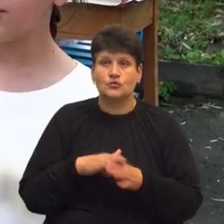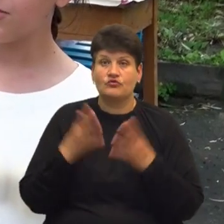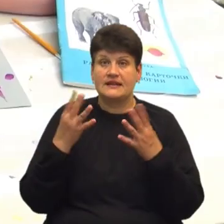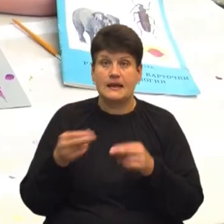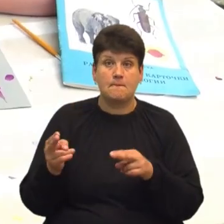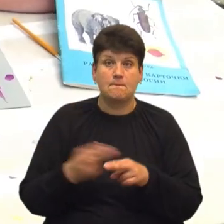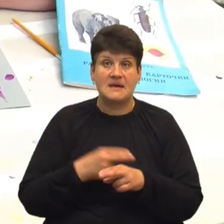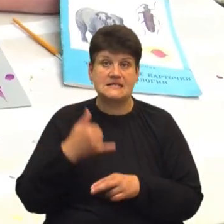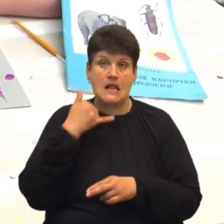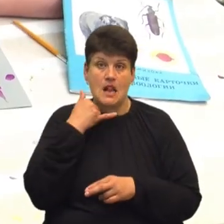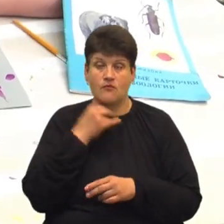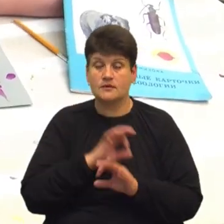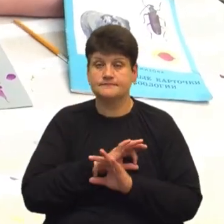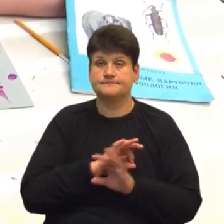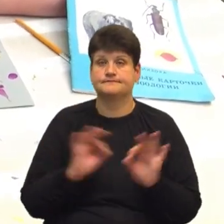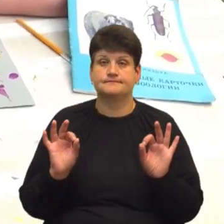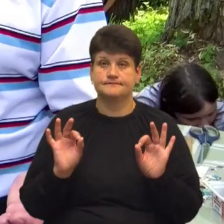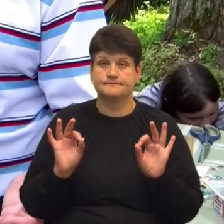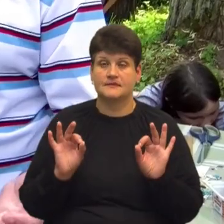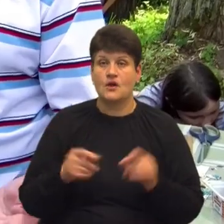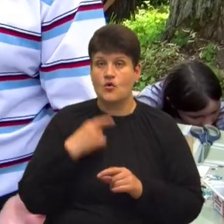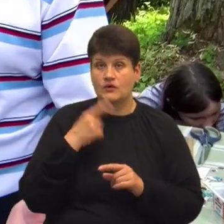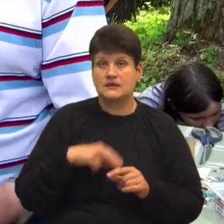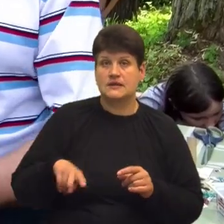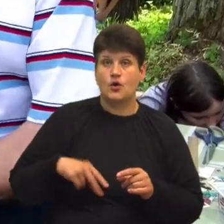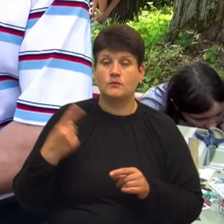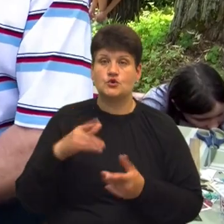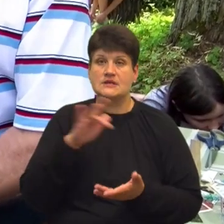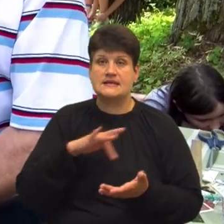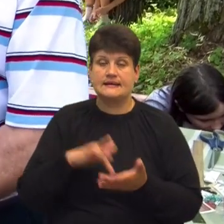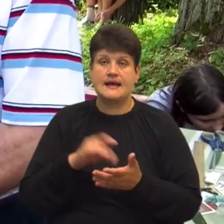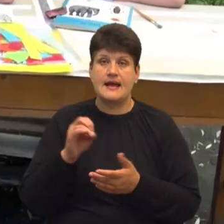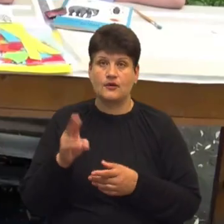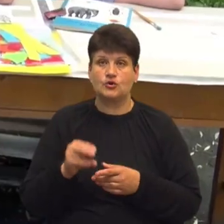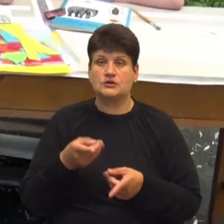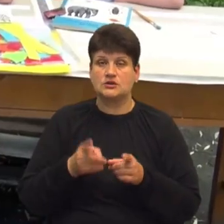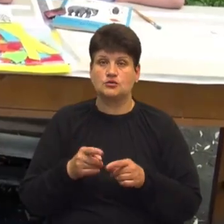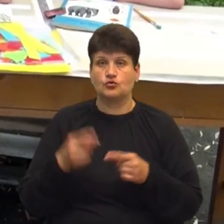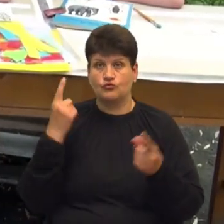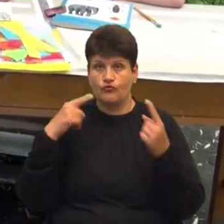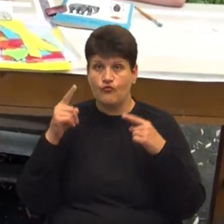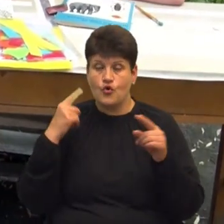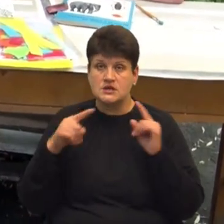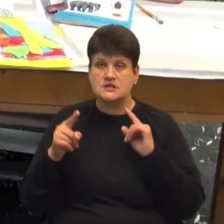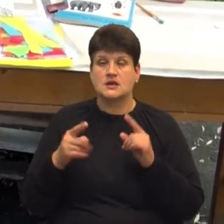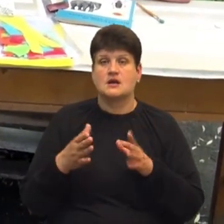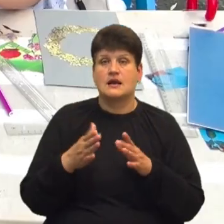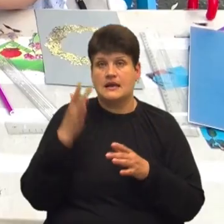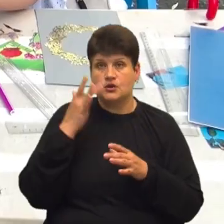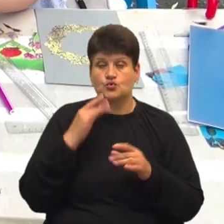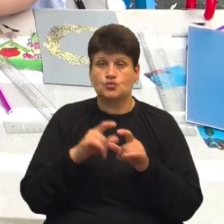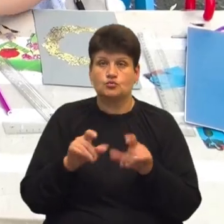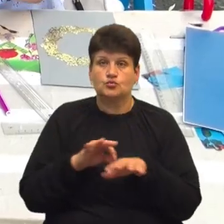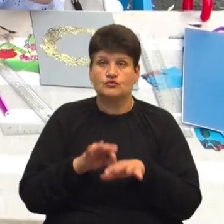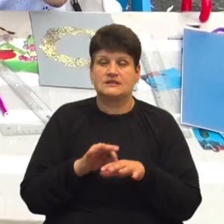Це так класно. За словами директора обласного центру еколого-натуралістичної творчості, літню екологічну школу проводять третій рік